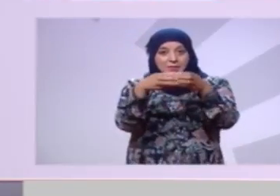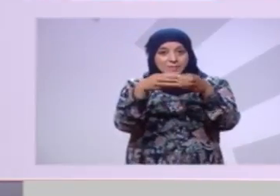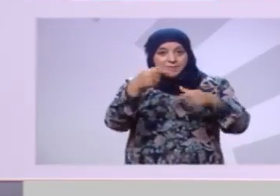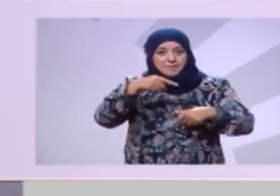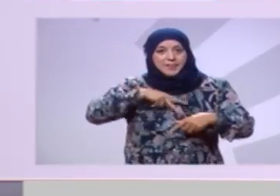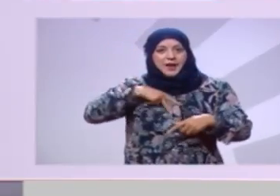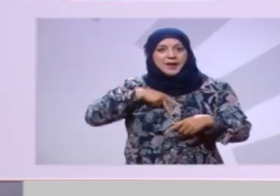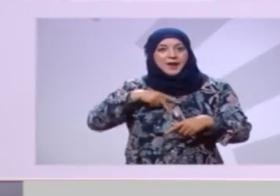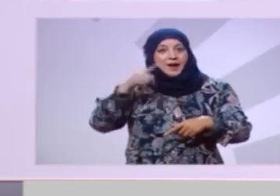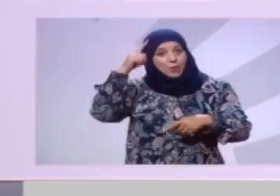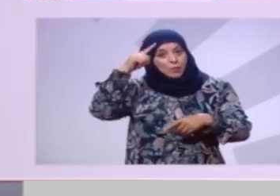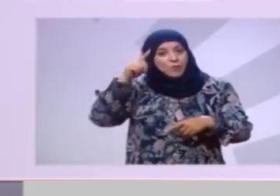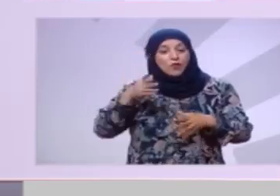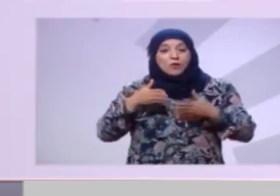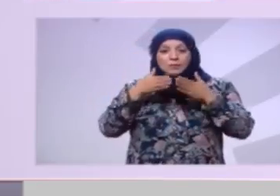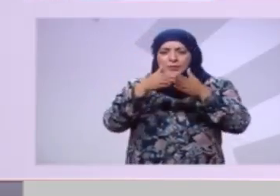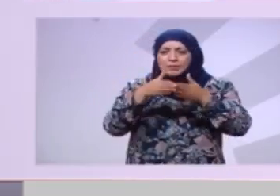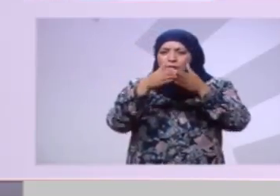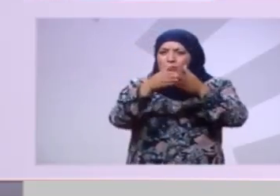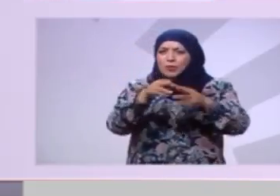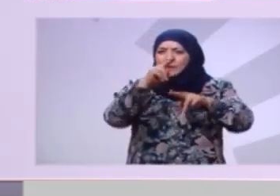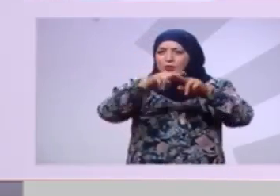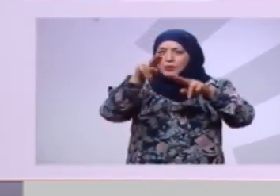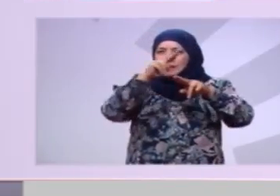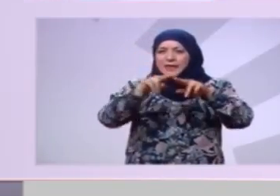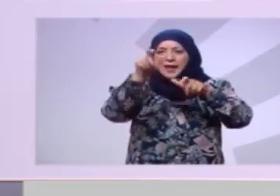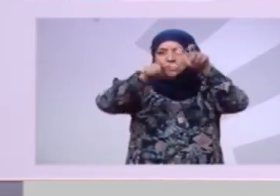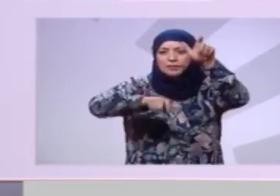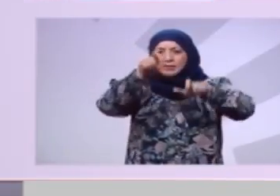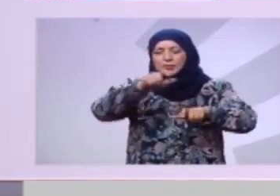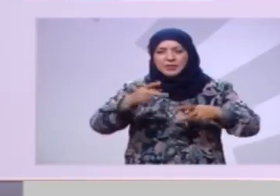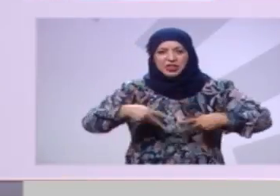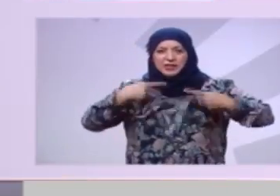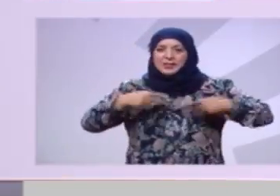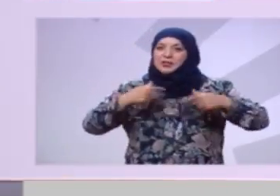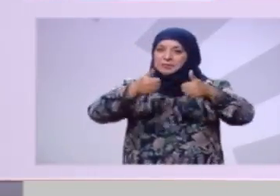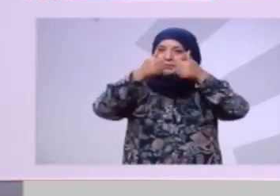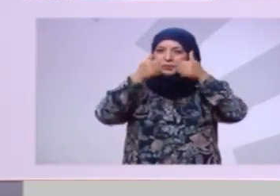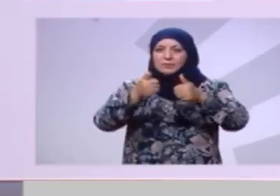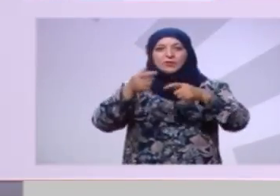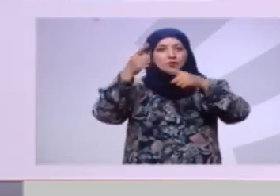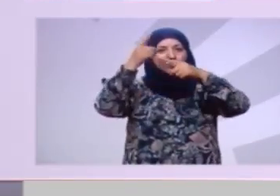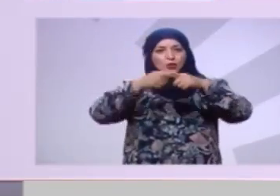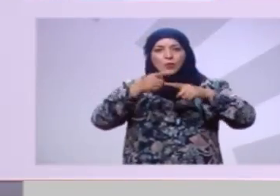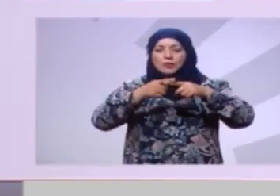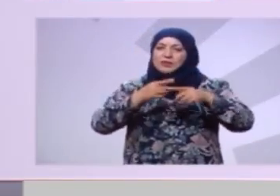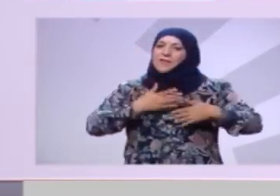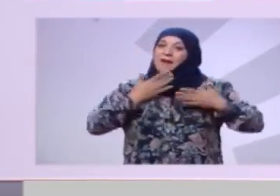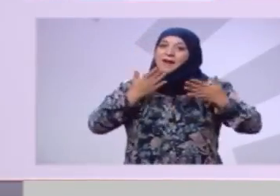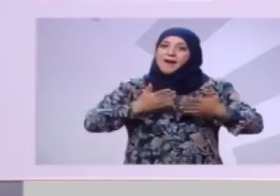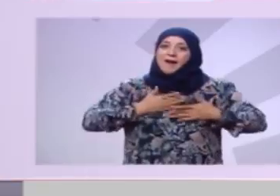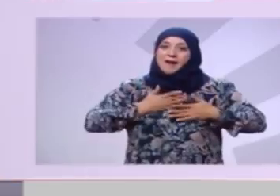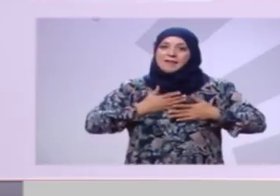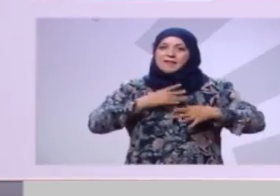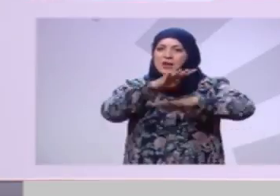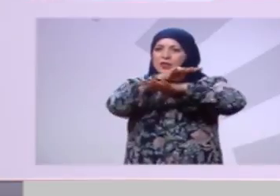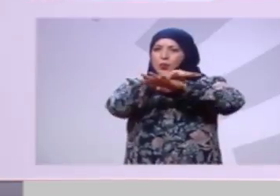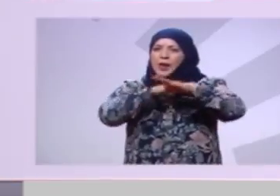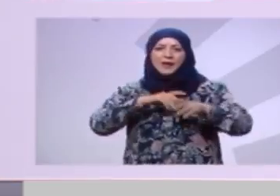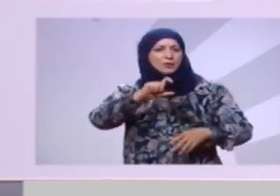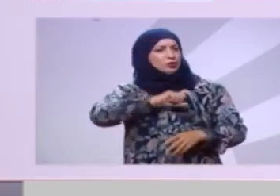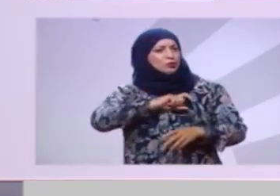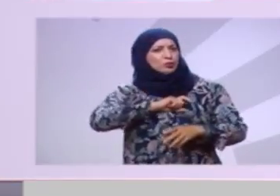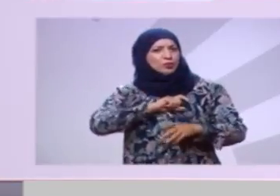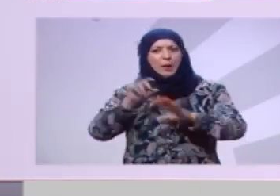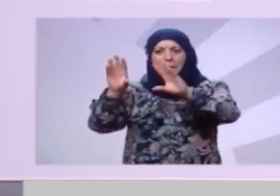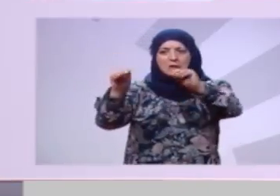تمكين المواطن من العيش الكريم وضماني حقوقه وسعادته سوسة جوهرة الساحل تمتد من بوفيشة إلى سيد الهاني